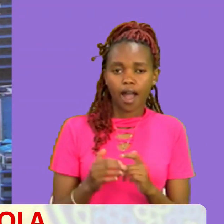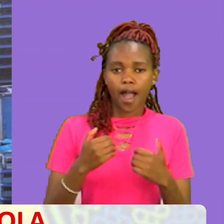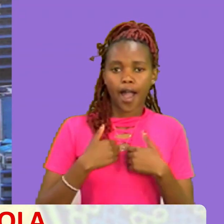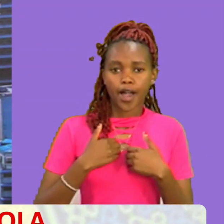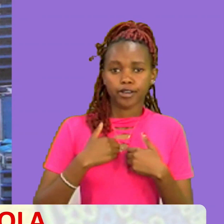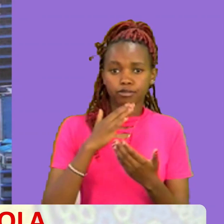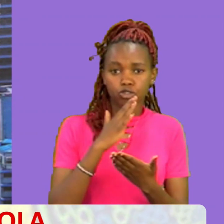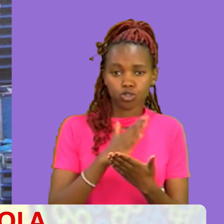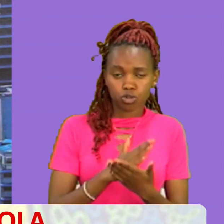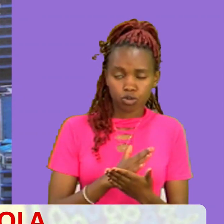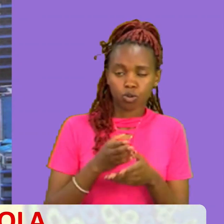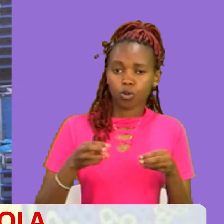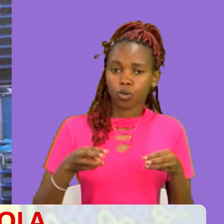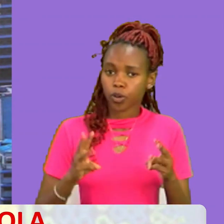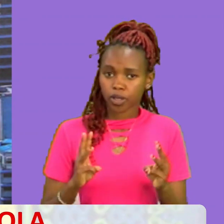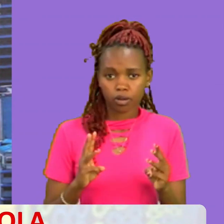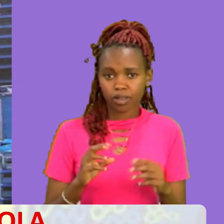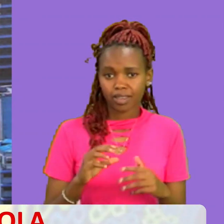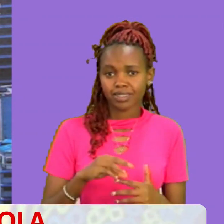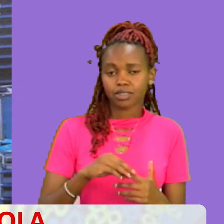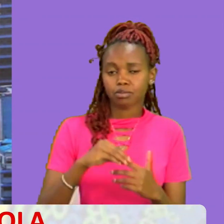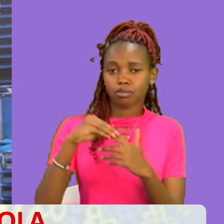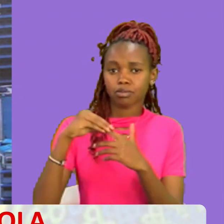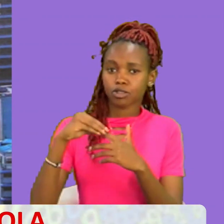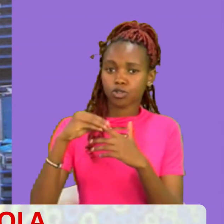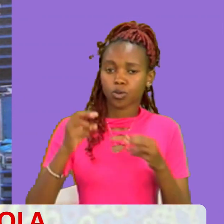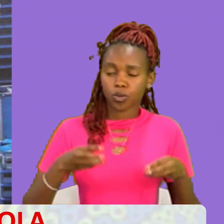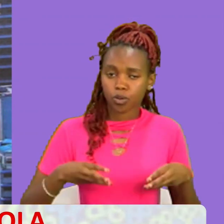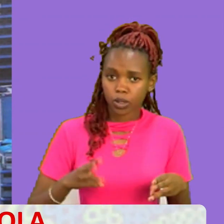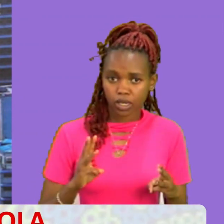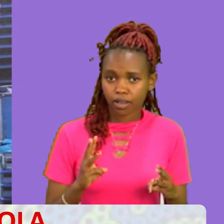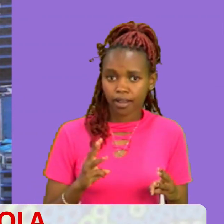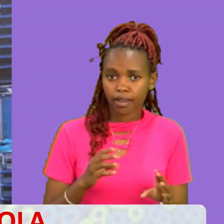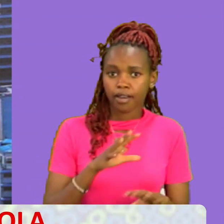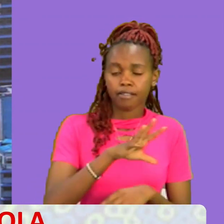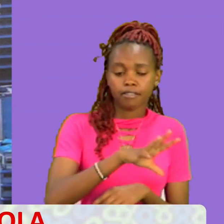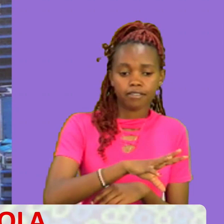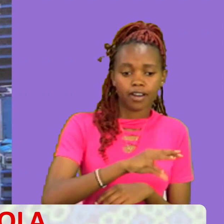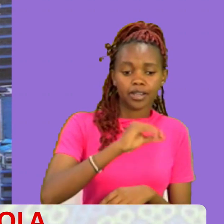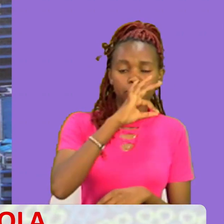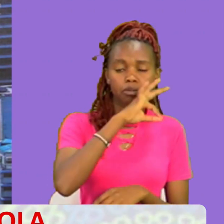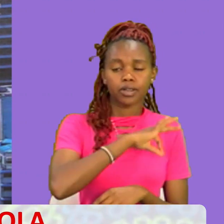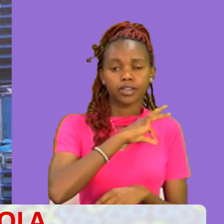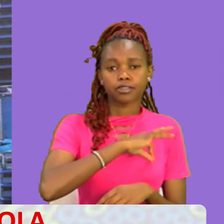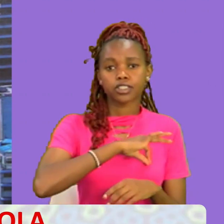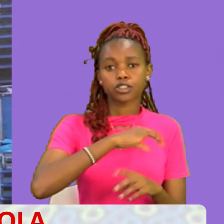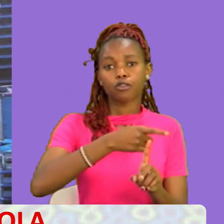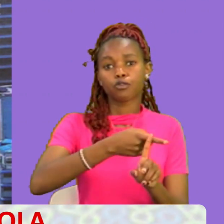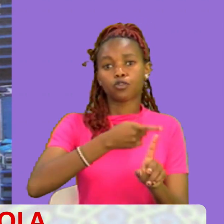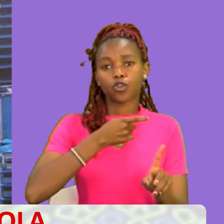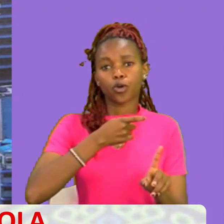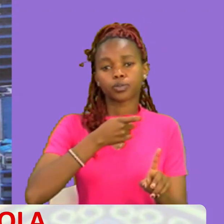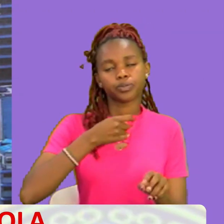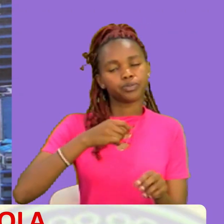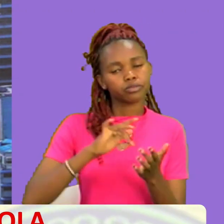ndia njia ya upike Njia ya kipeke Ambayo tunapata Benefiti zote katika kristo Benefiti zote